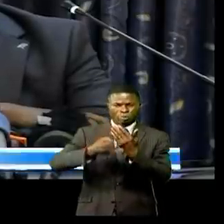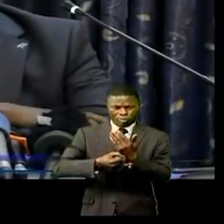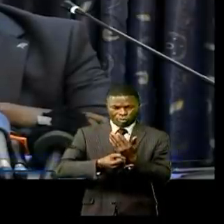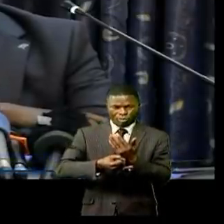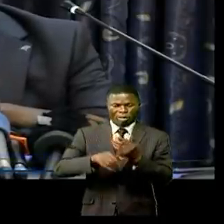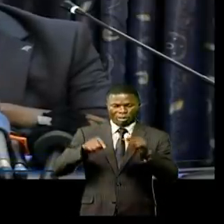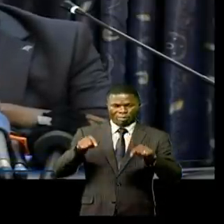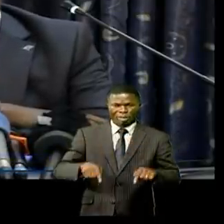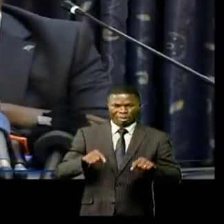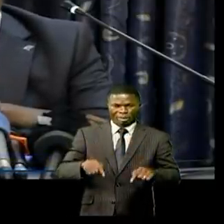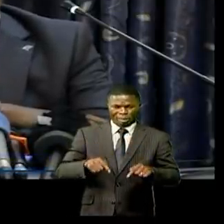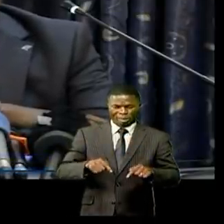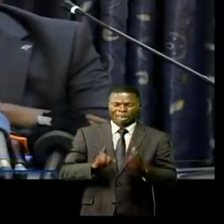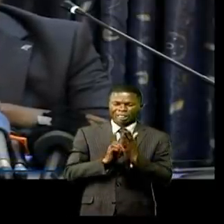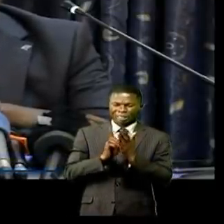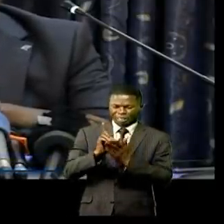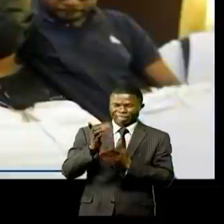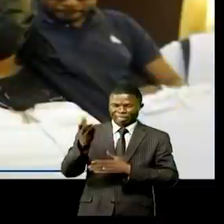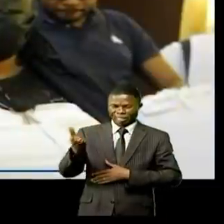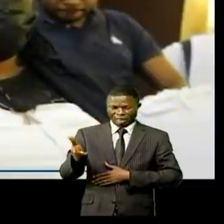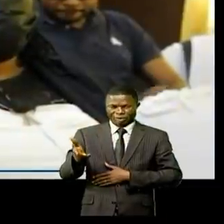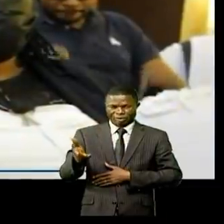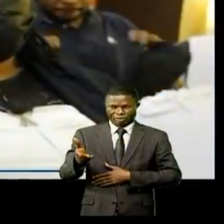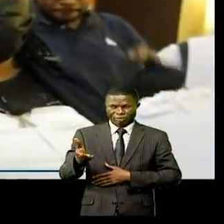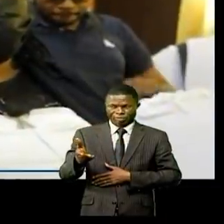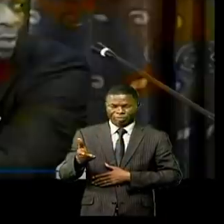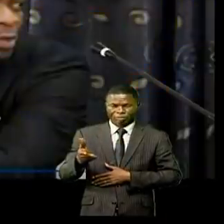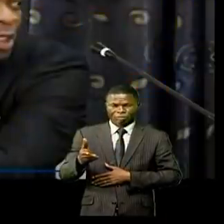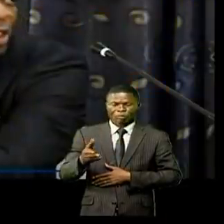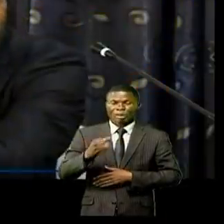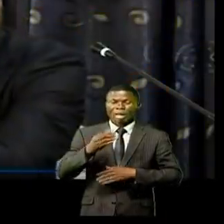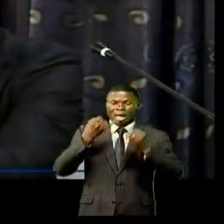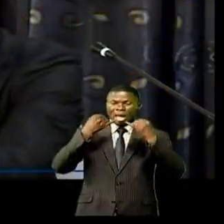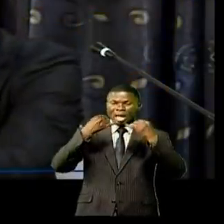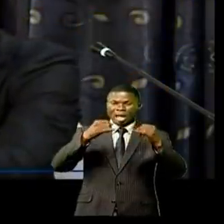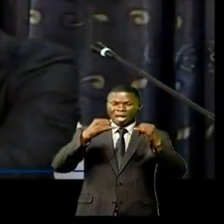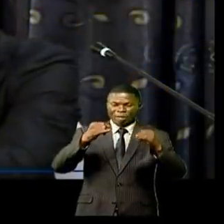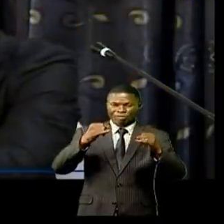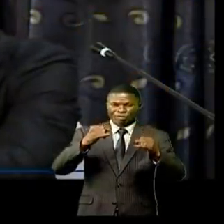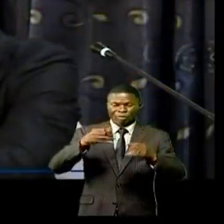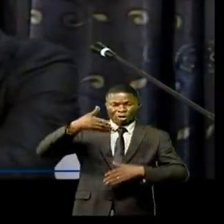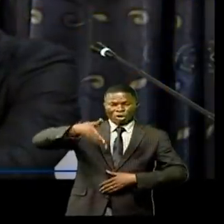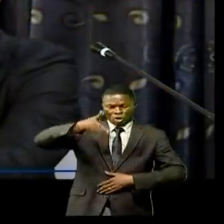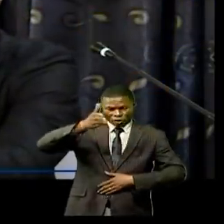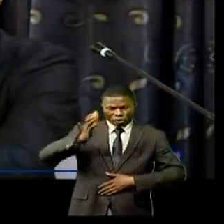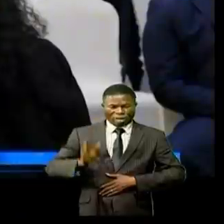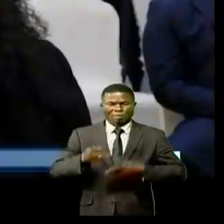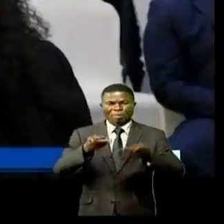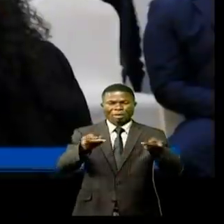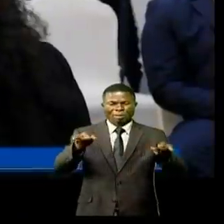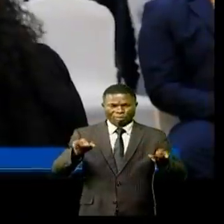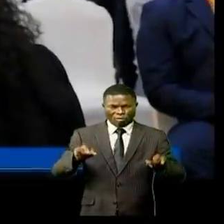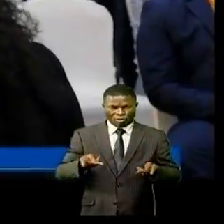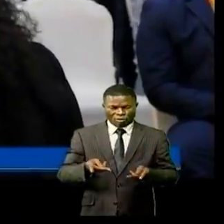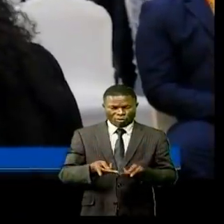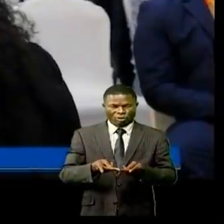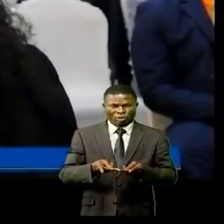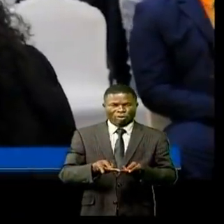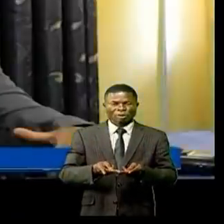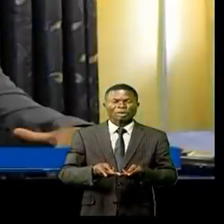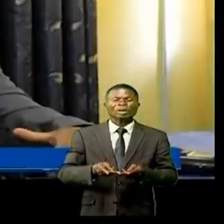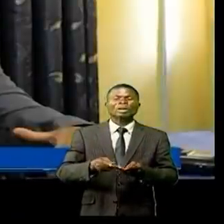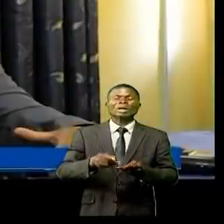de pouvoir se développer sur le terrain. Cette communication des experts en environnement remet en cause le